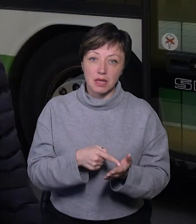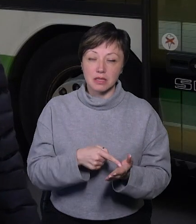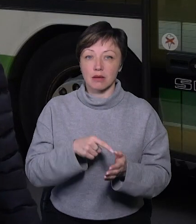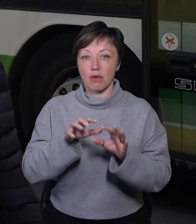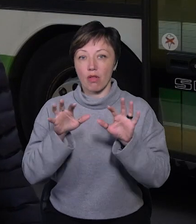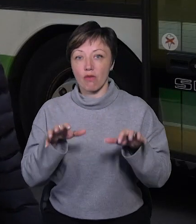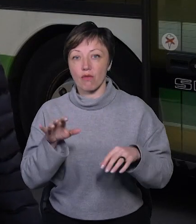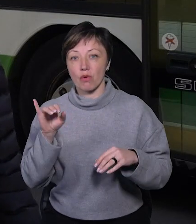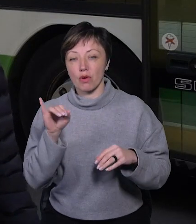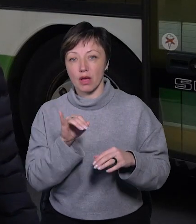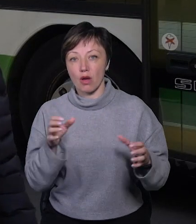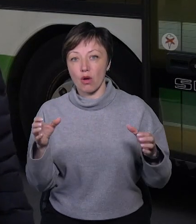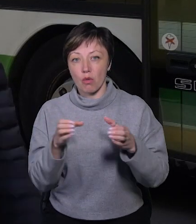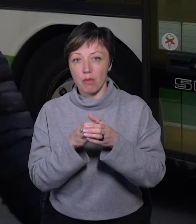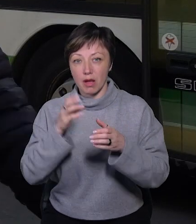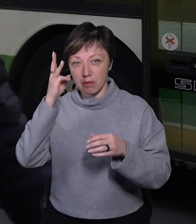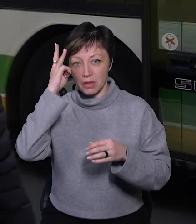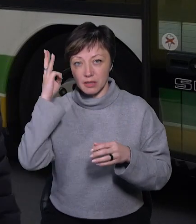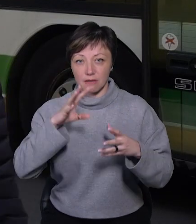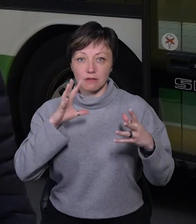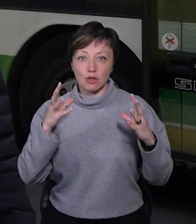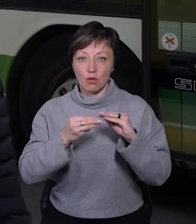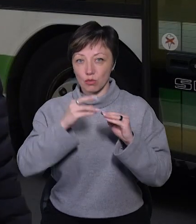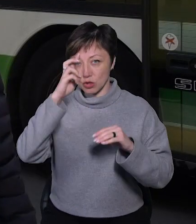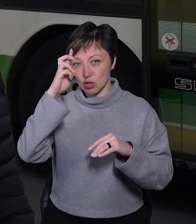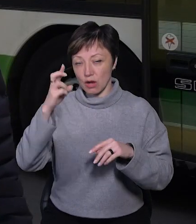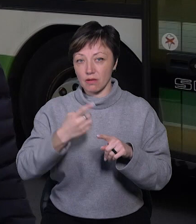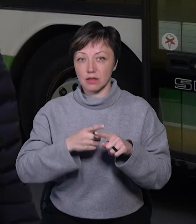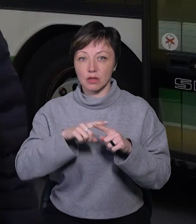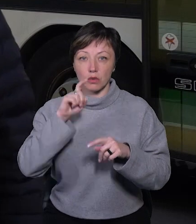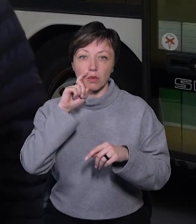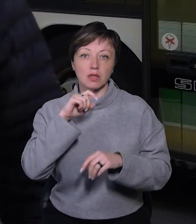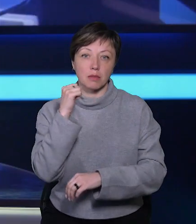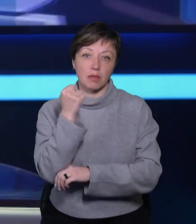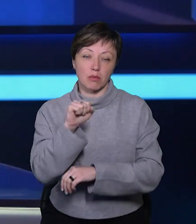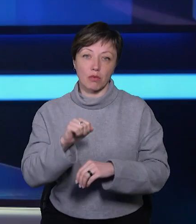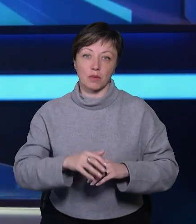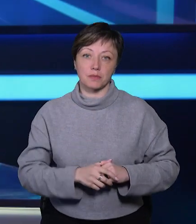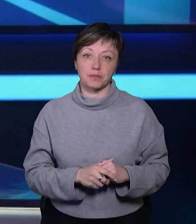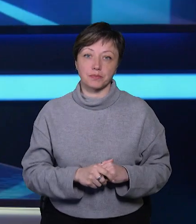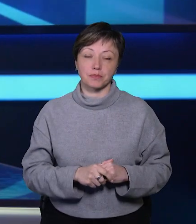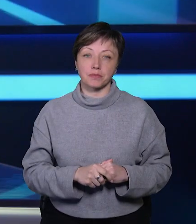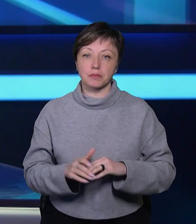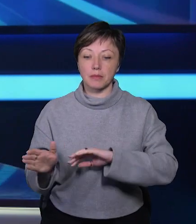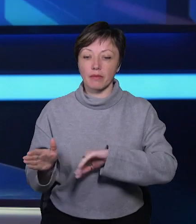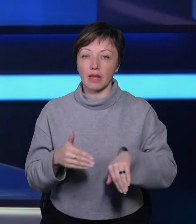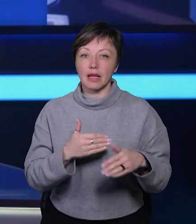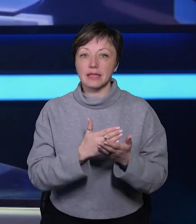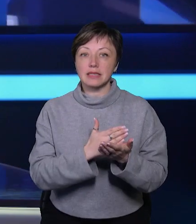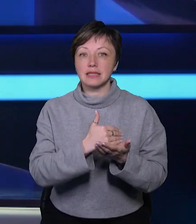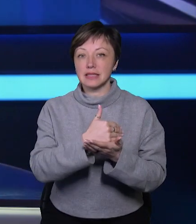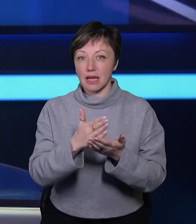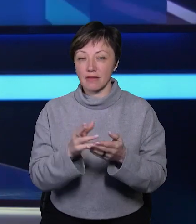міським головою, і громадою Хмельницькою, і всілом, і державою. Це українська перемога. Сервіс із ремонту